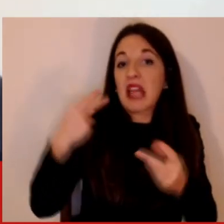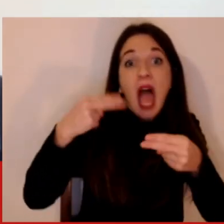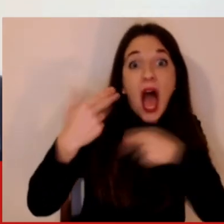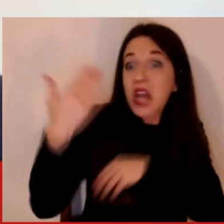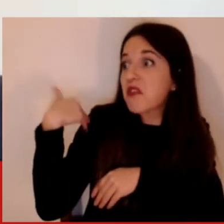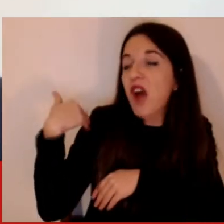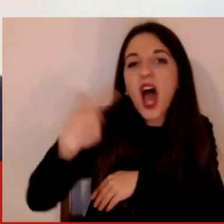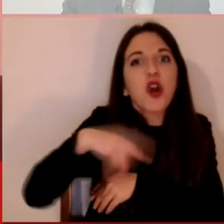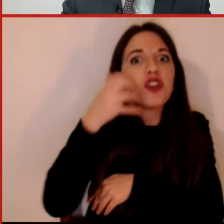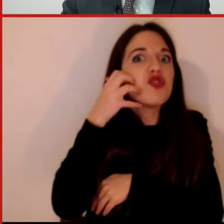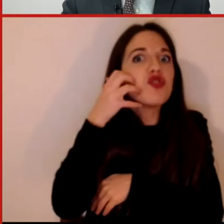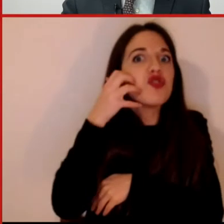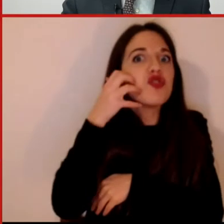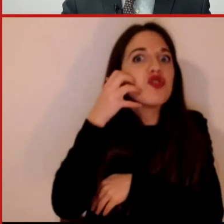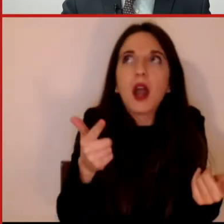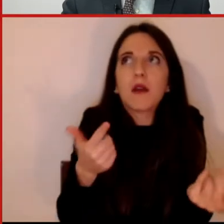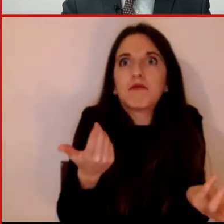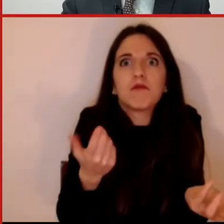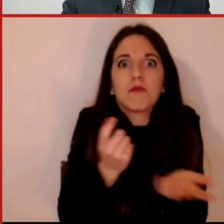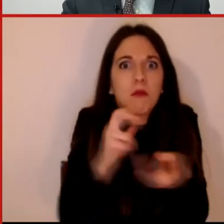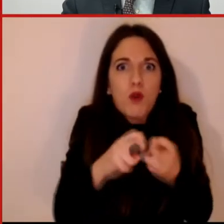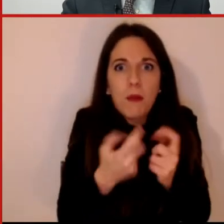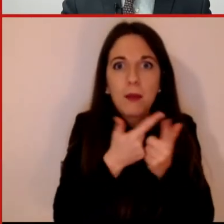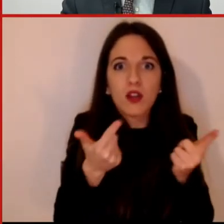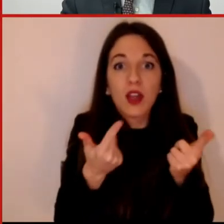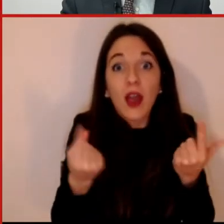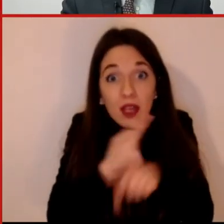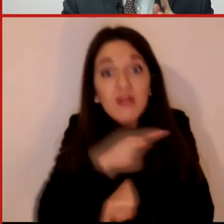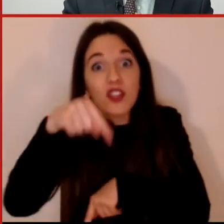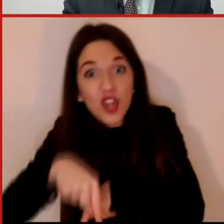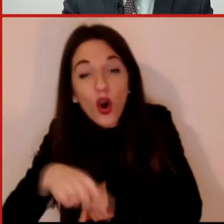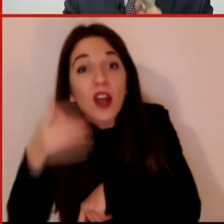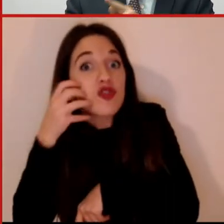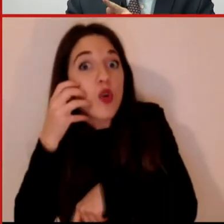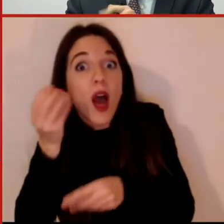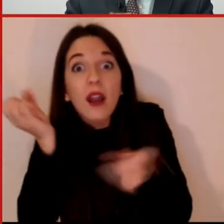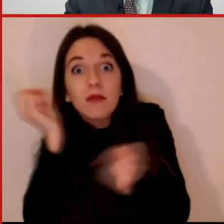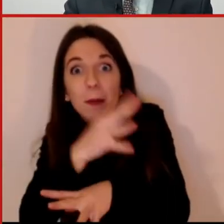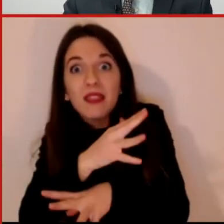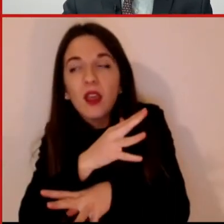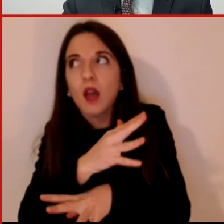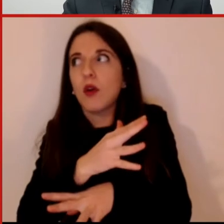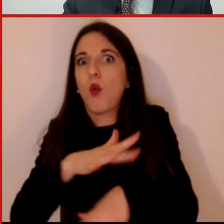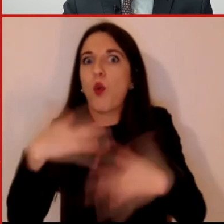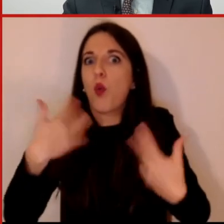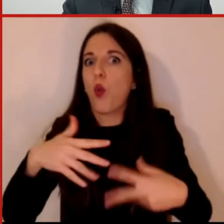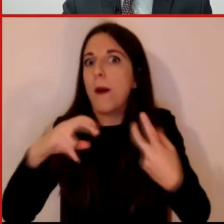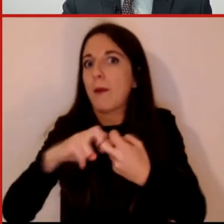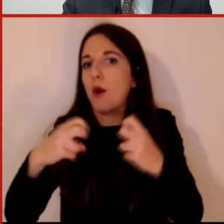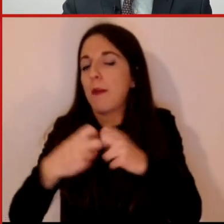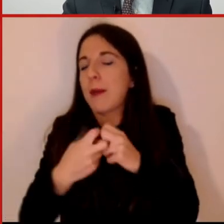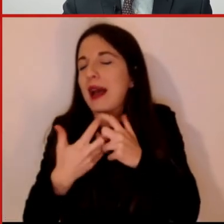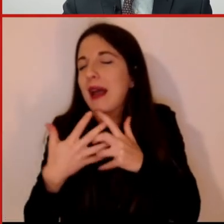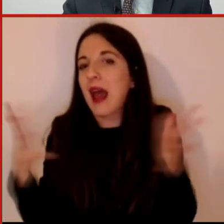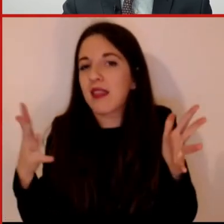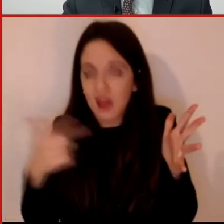che diventa un problema durante la giornata. Vuole che leggiamo anche la seconda domanda prima